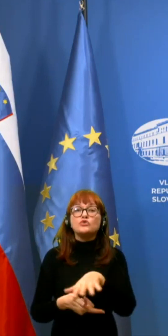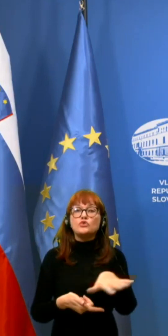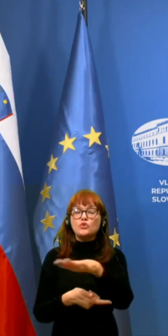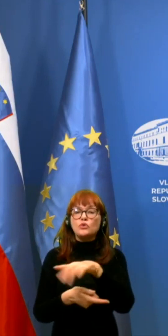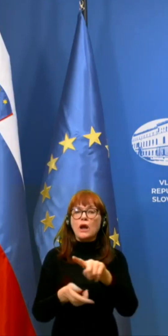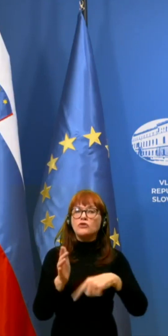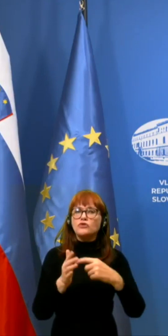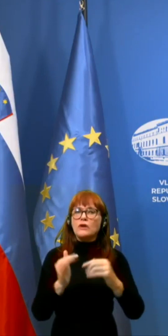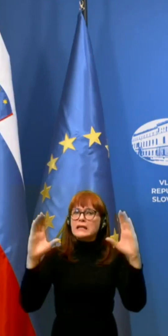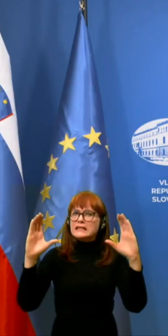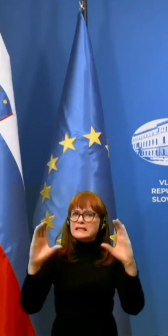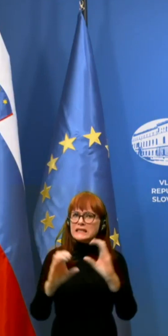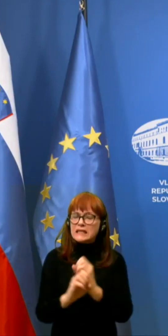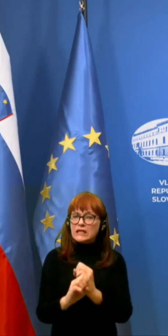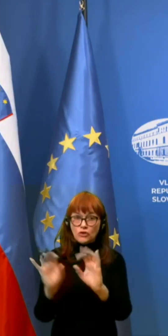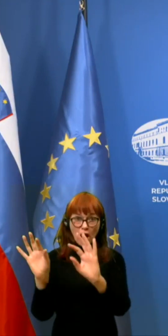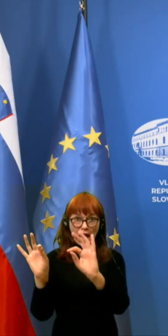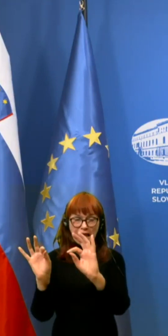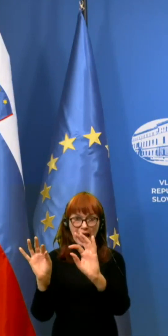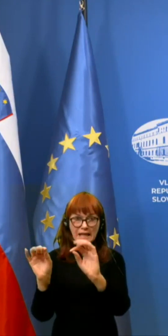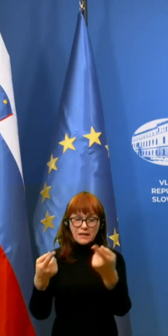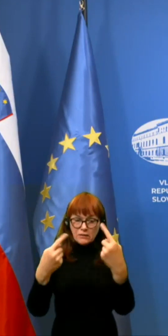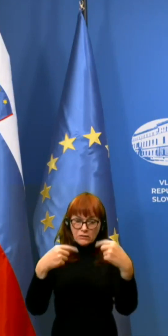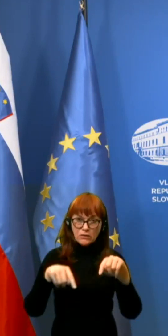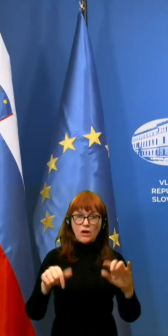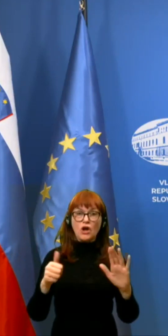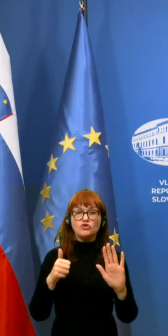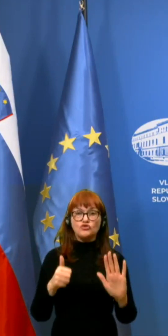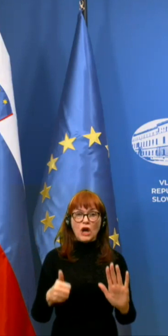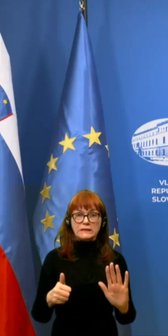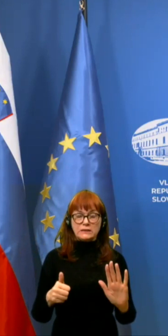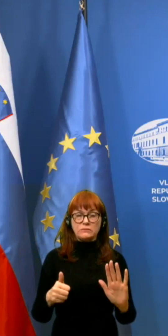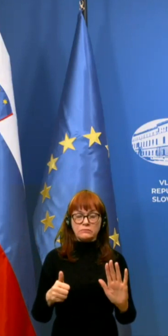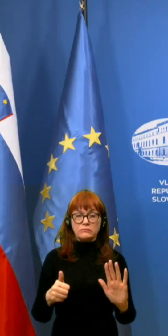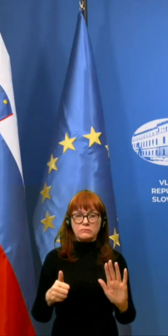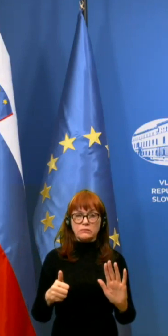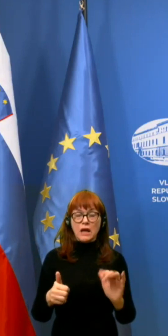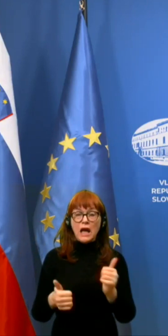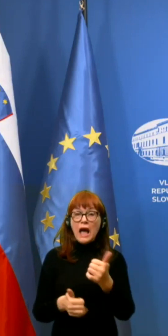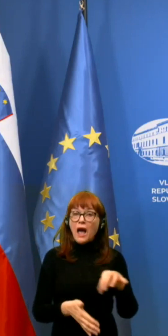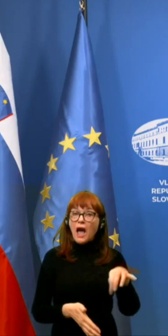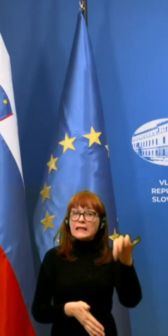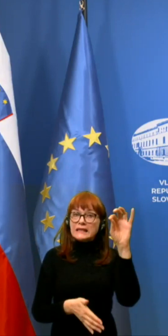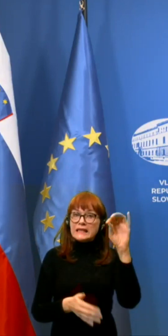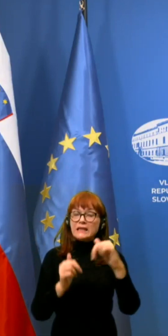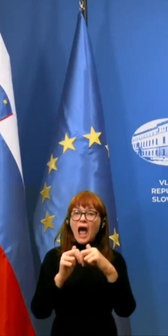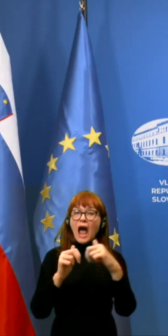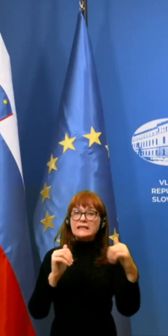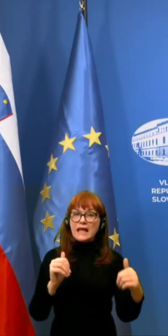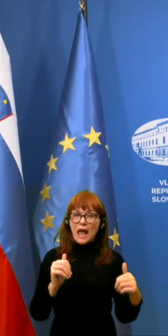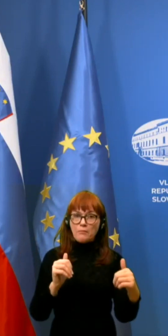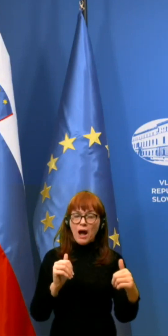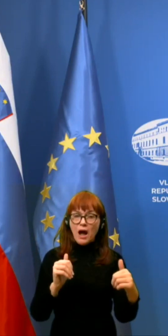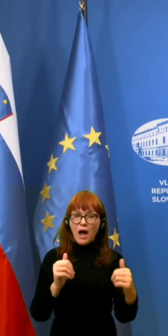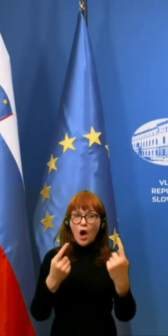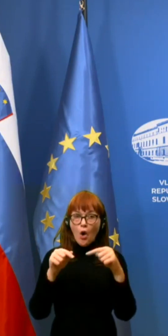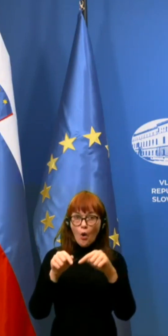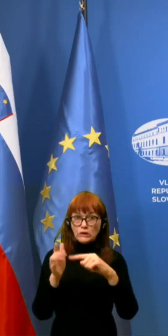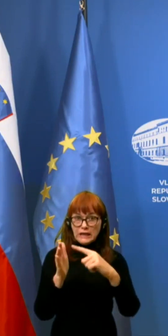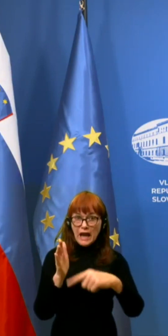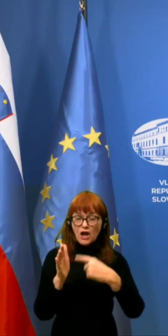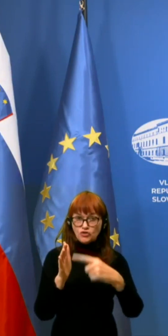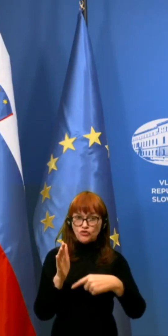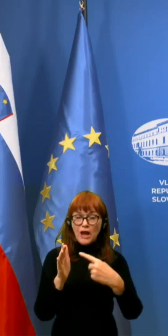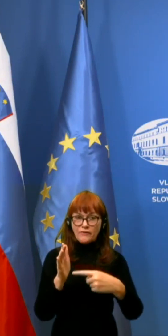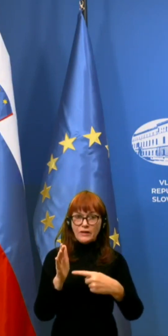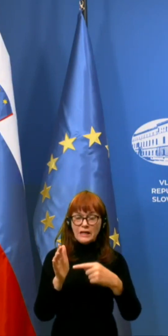je zniženo iz deset na šest in edina izjema, ki od tega števila